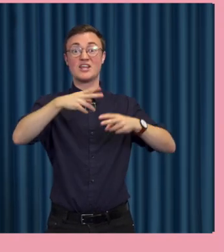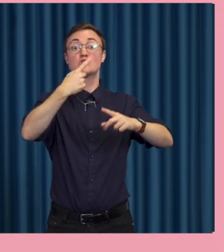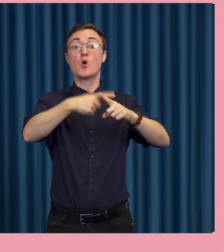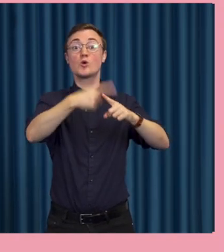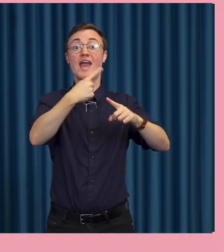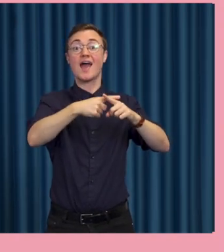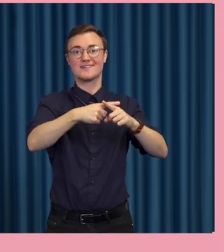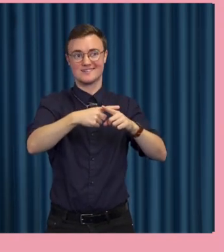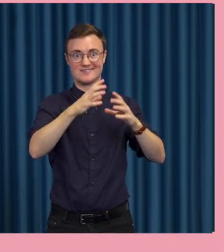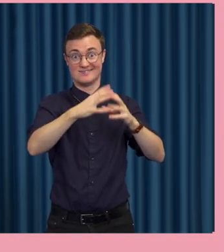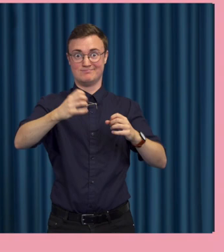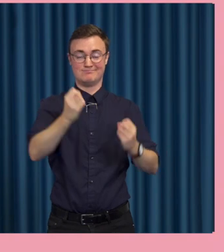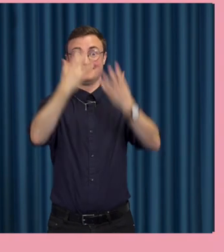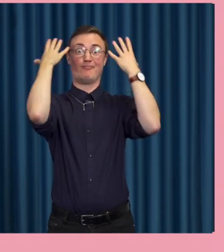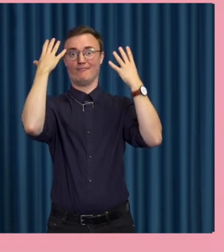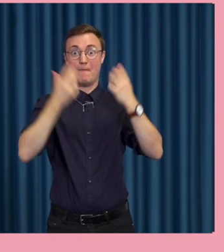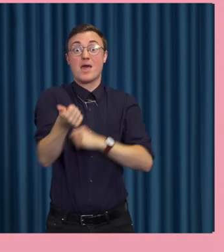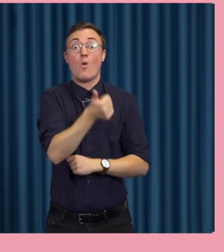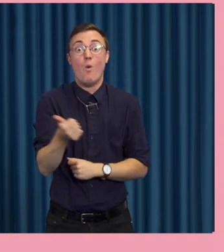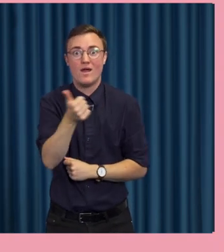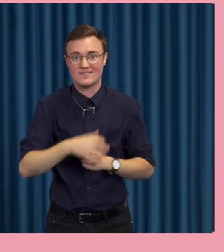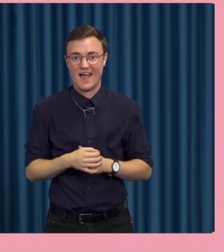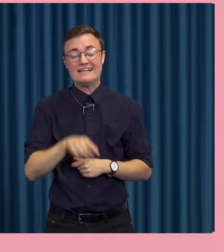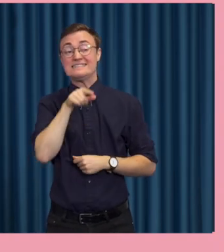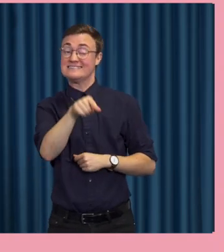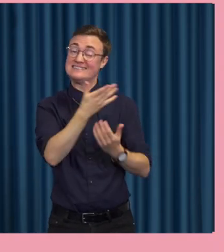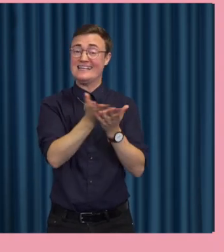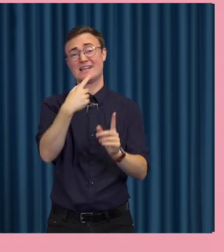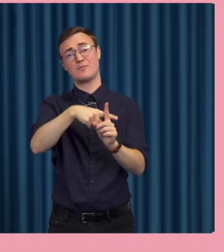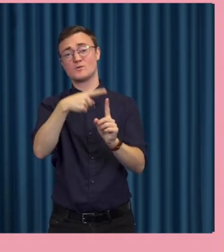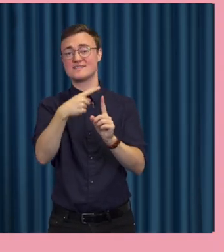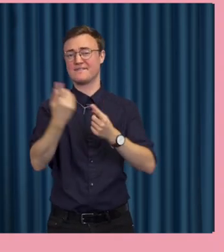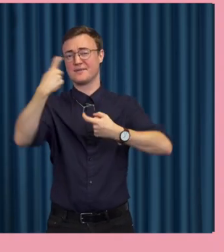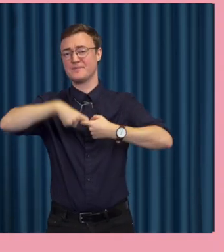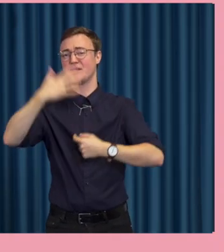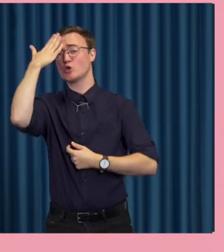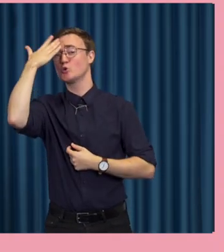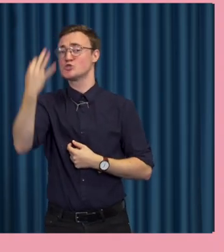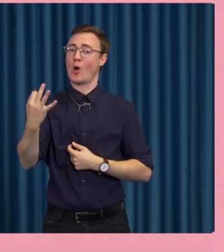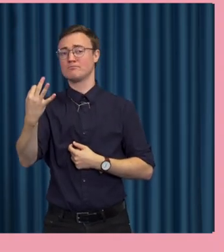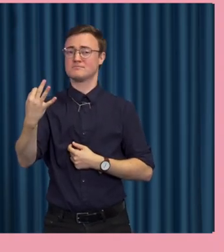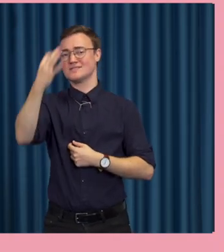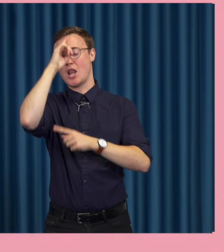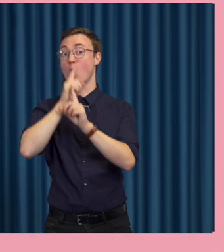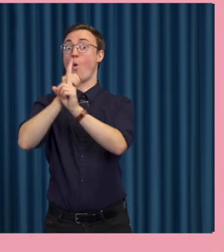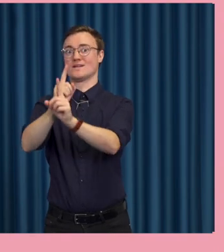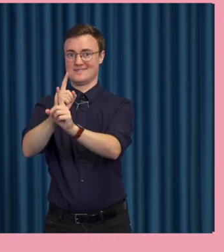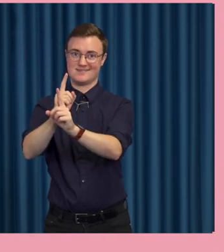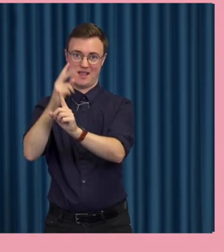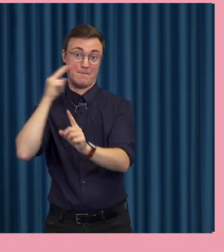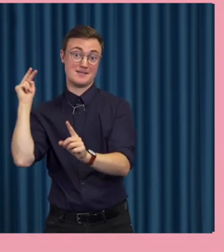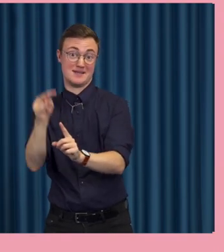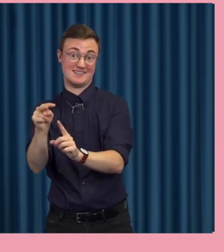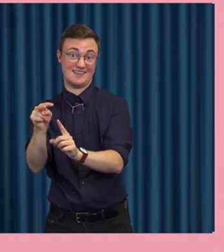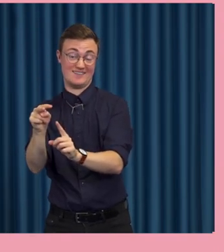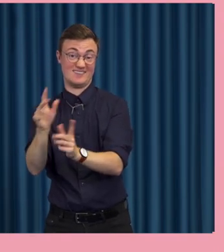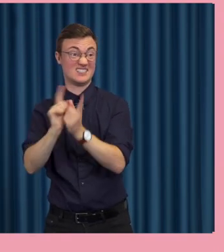sockerförhjärnan-effekt kan man säga. Den är ju inte nödvändigtvis bra ur en slags kunskapsförmedlingslogisk mening. vill